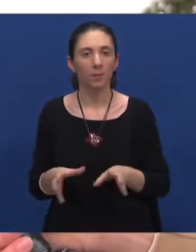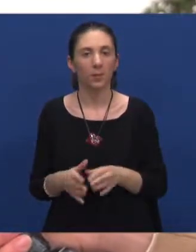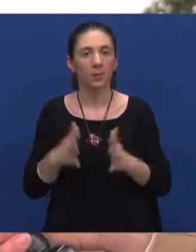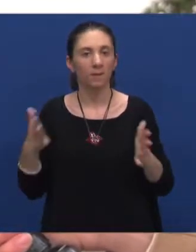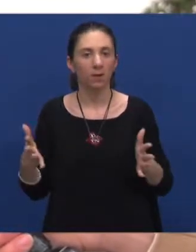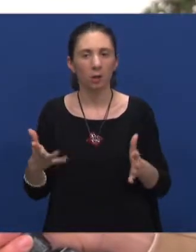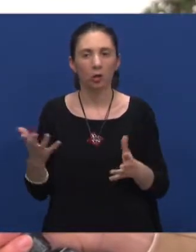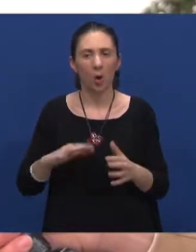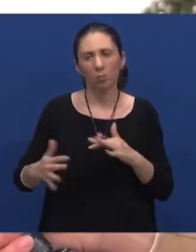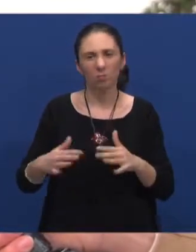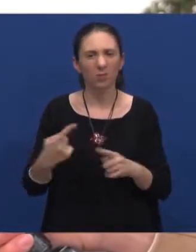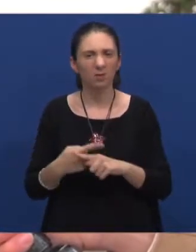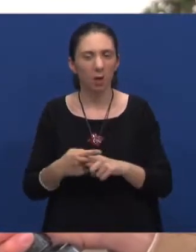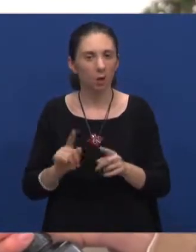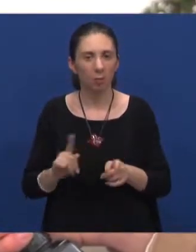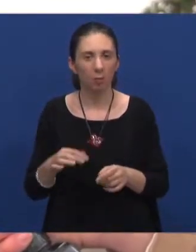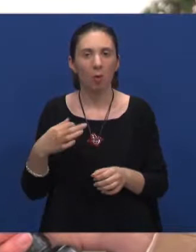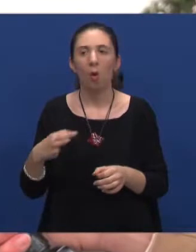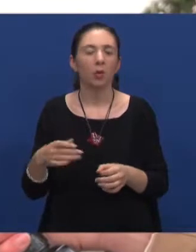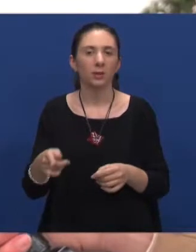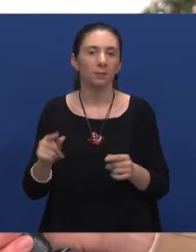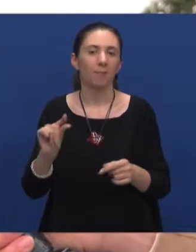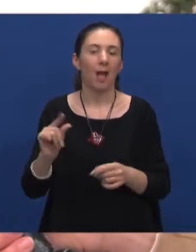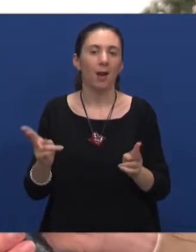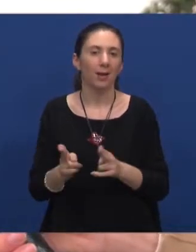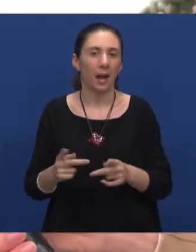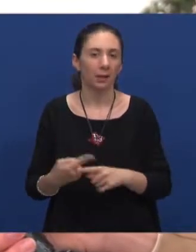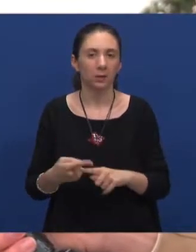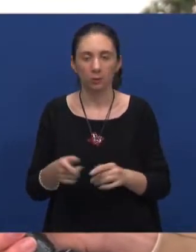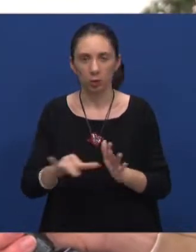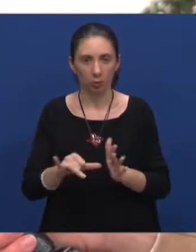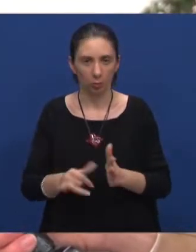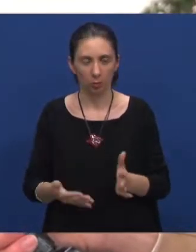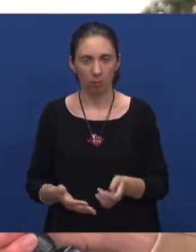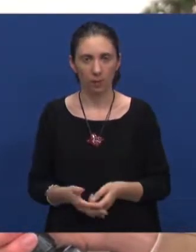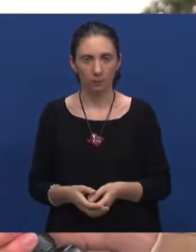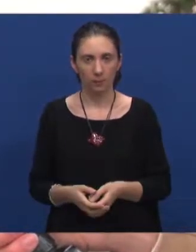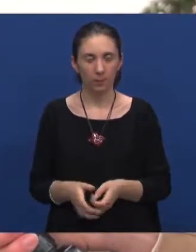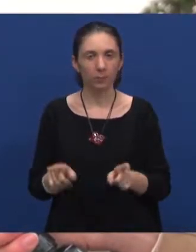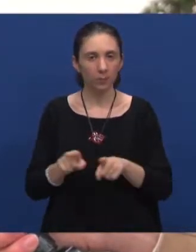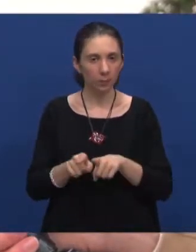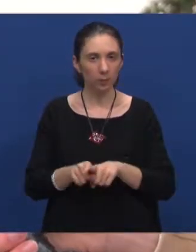većih trzavica i svađala, osim ovih uobičajenih, malo kratkih. Isto,